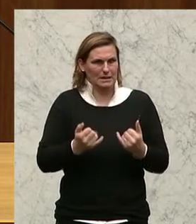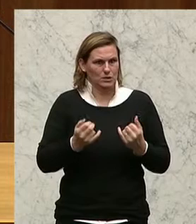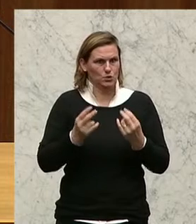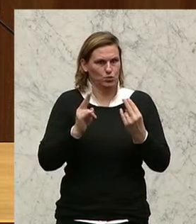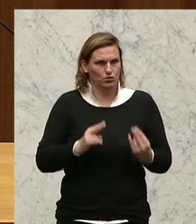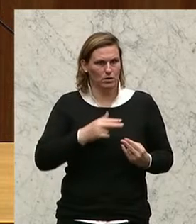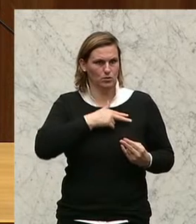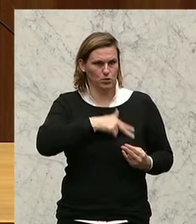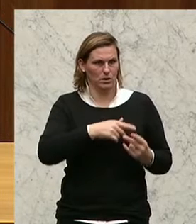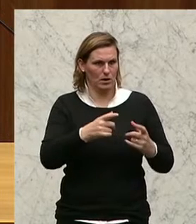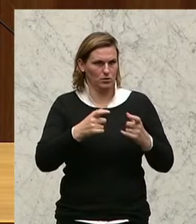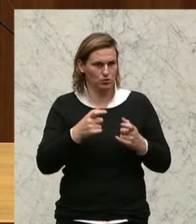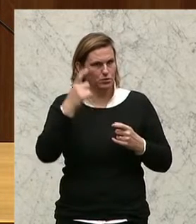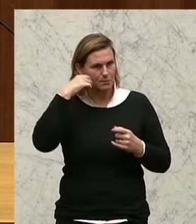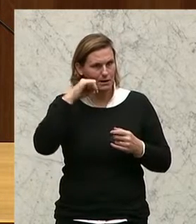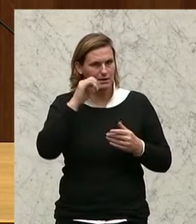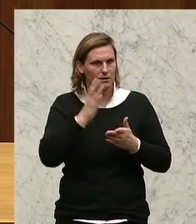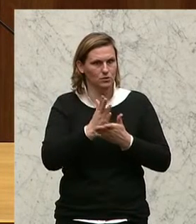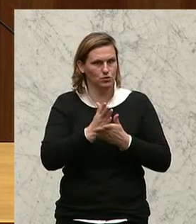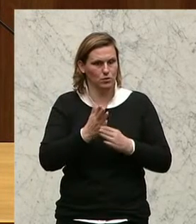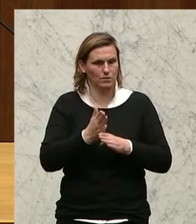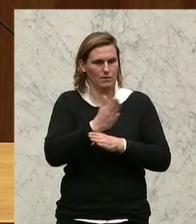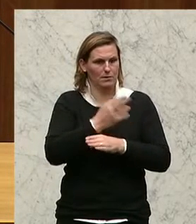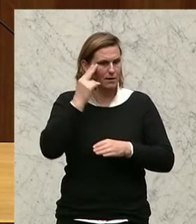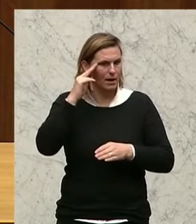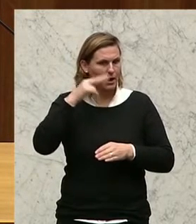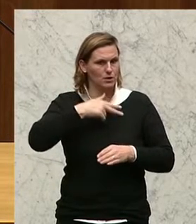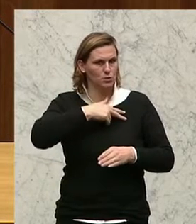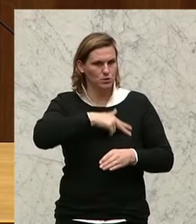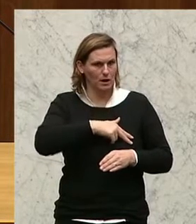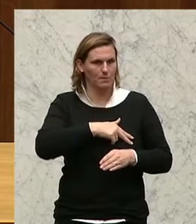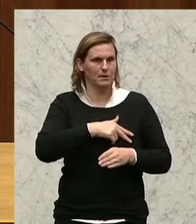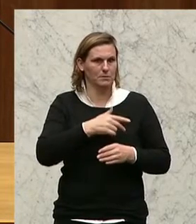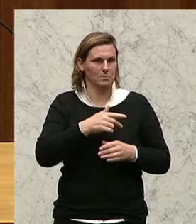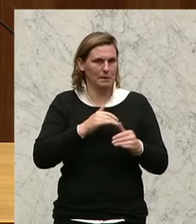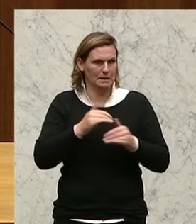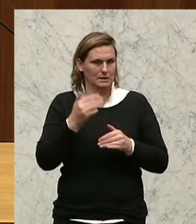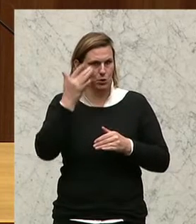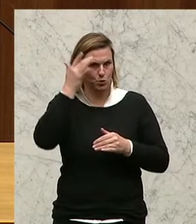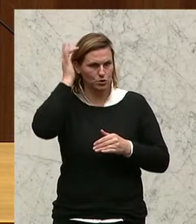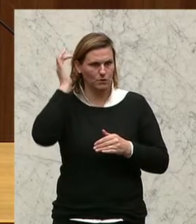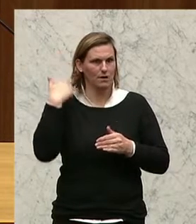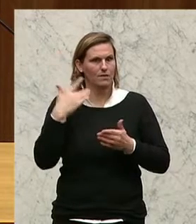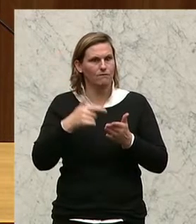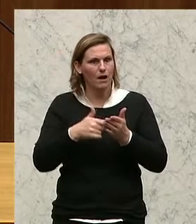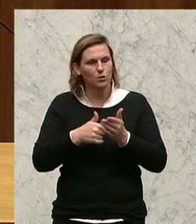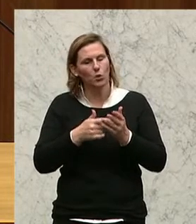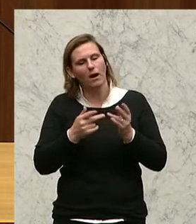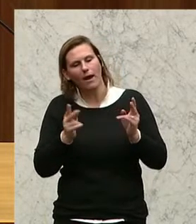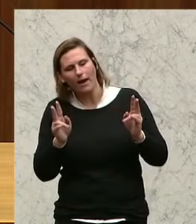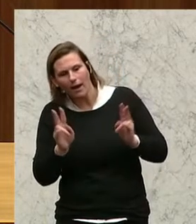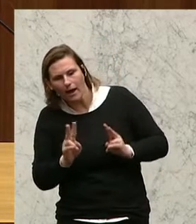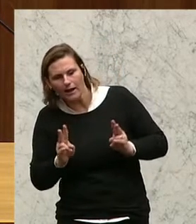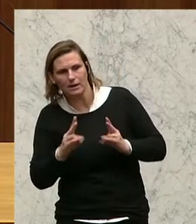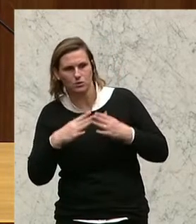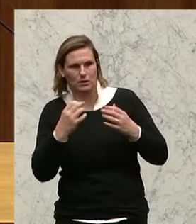das waren schon noch zu Zeiten Ihres Vorgängers, des Herrn Sozialminister Hunzdorfers. Damals gab es noch so etwas wie eine Zusammenarbeit, wenn sie auch nicht immer